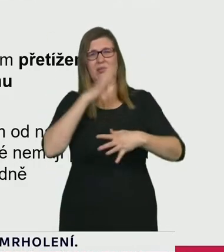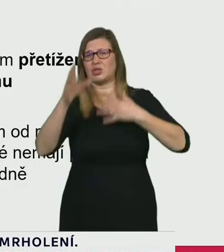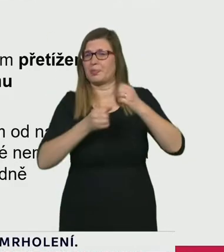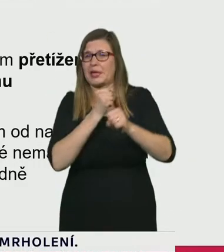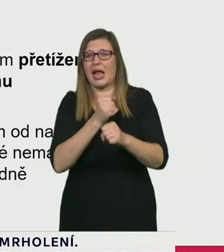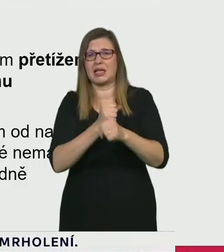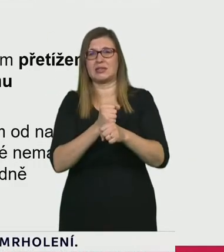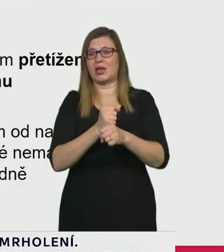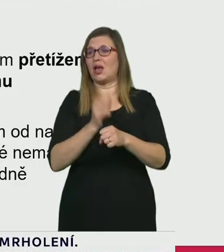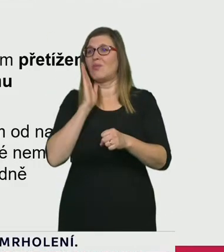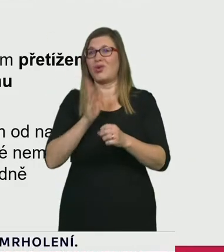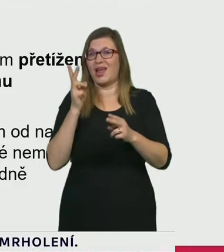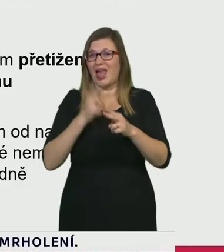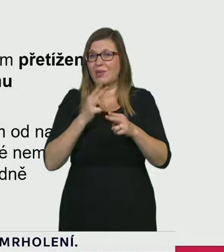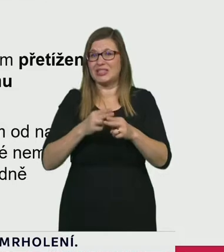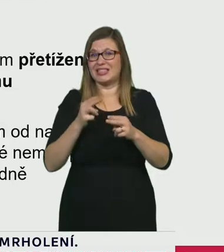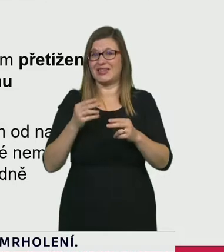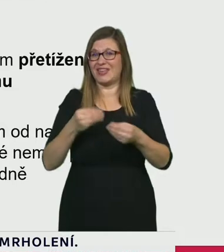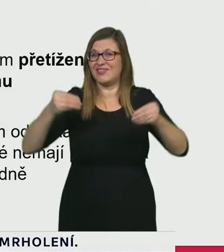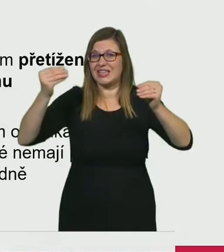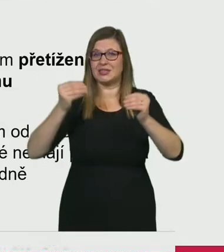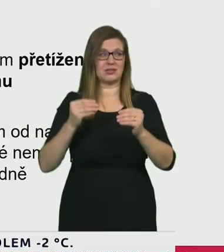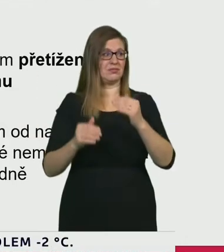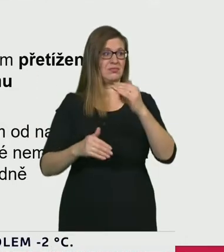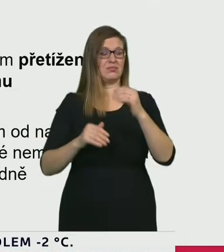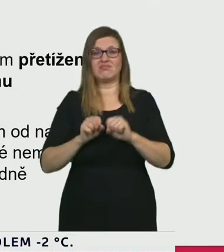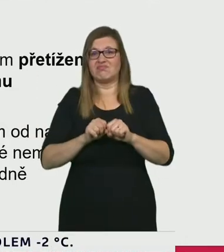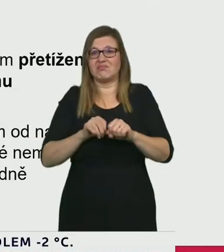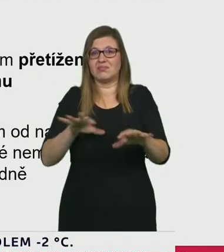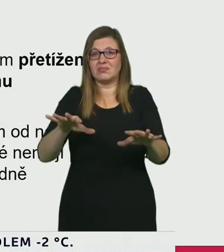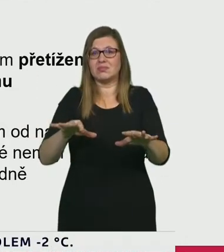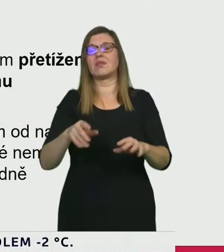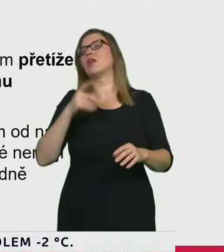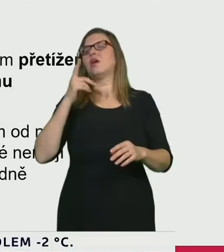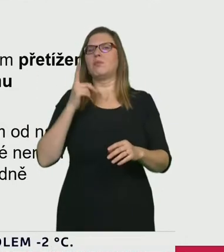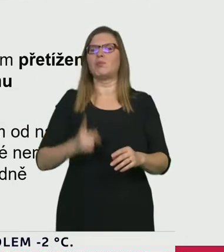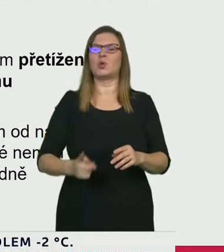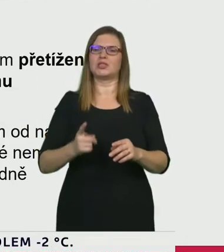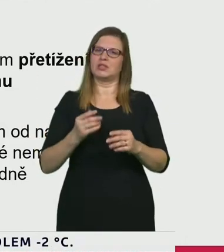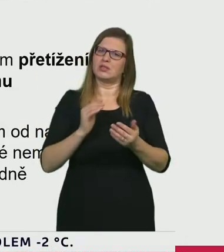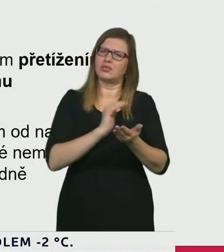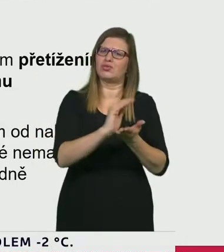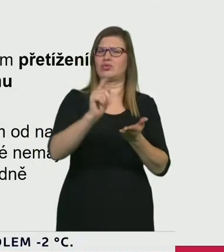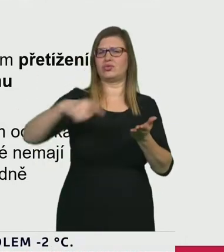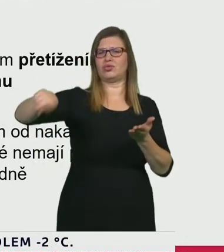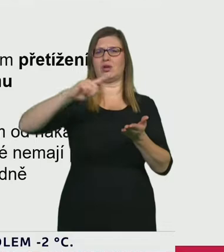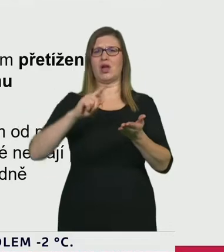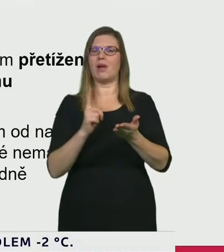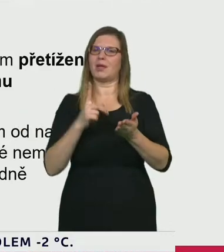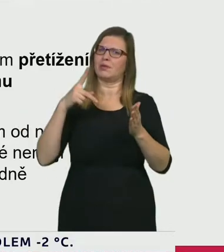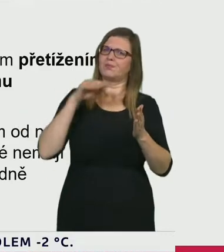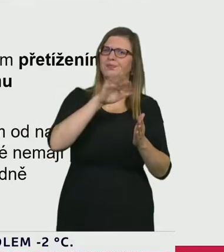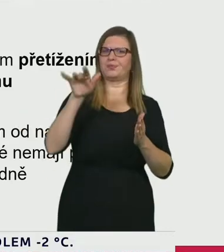ale proto, aby se zabránilo přenosu od nakažených infekčních osob, které o tom sami neví.